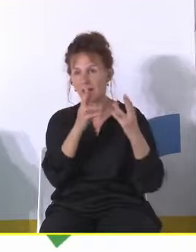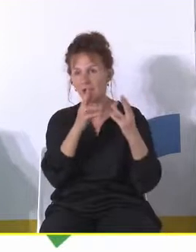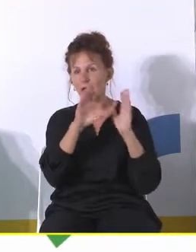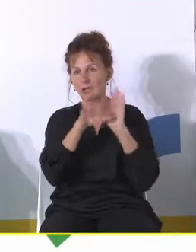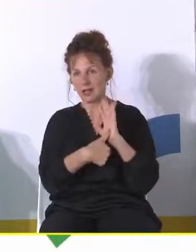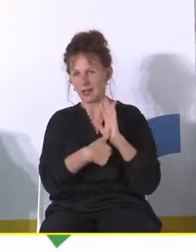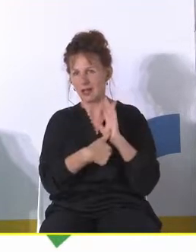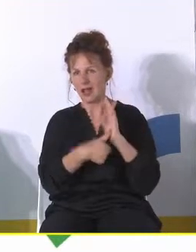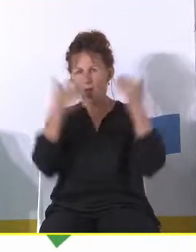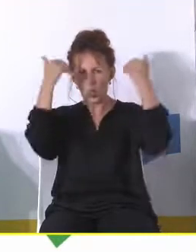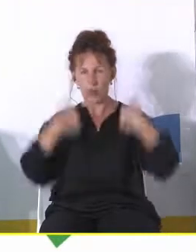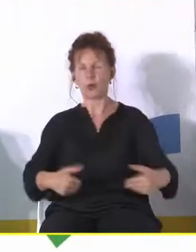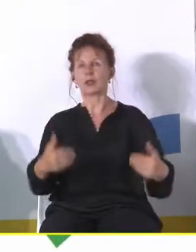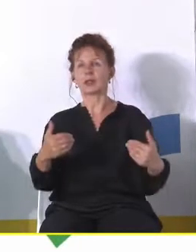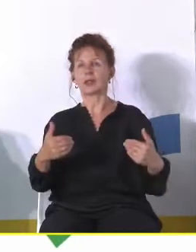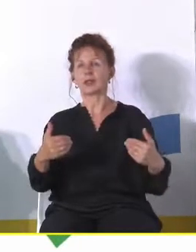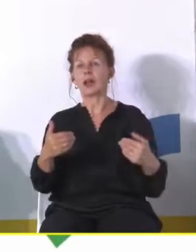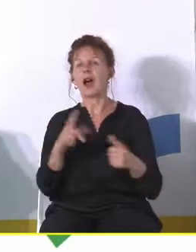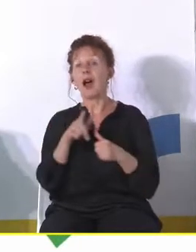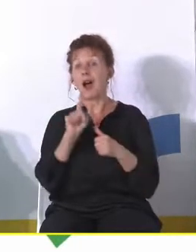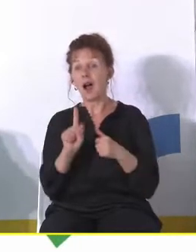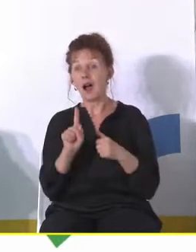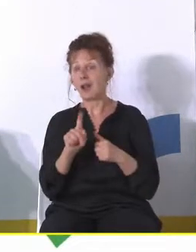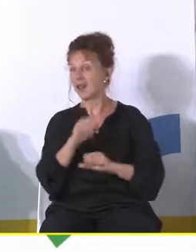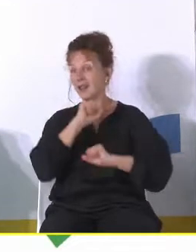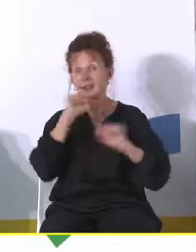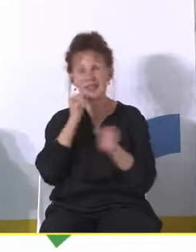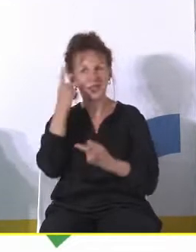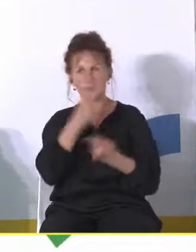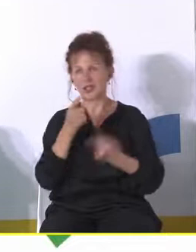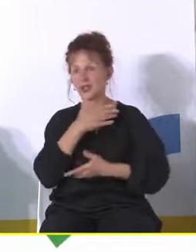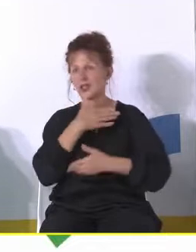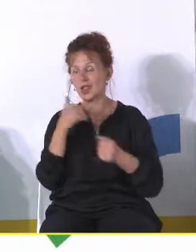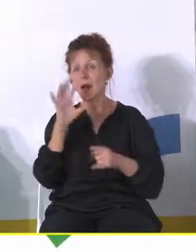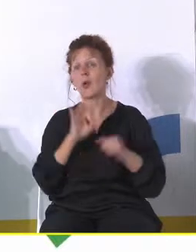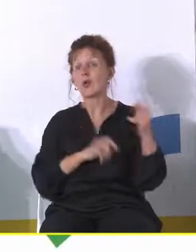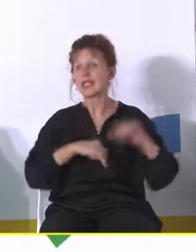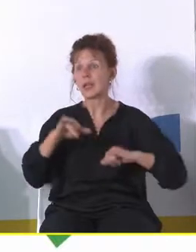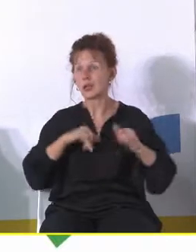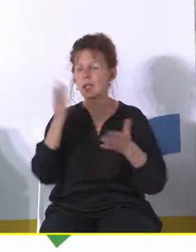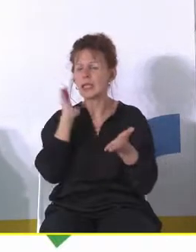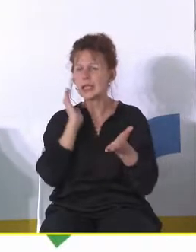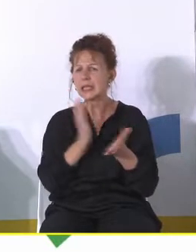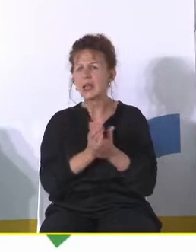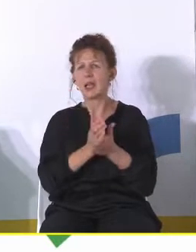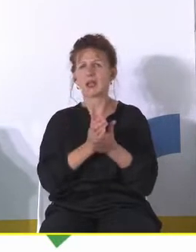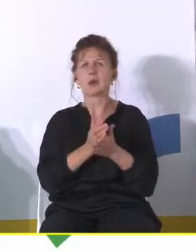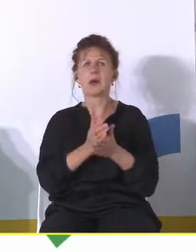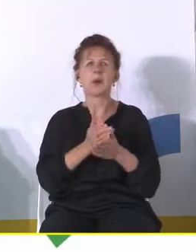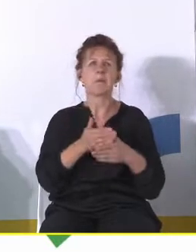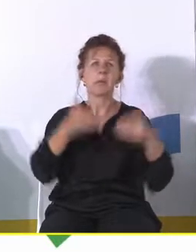tożsamościowych tej gminy. Ale do tego tak nikt nie podchodzi, ponieważ zarządzamy tylko, że tak powiem, murem,